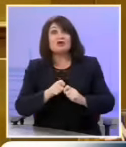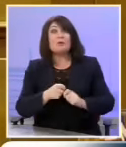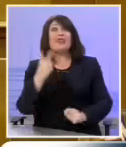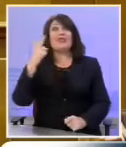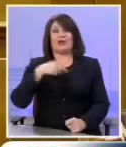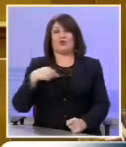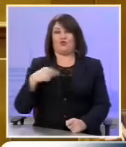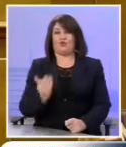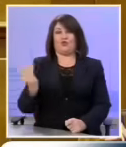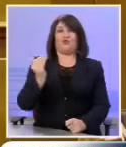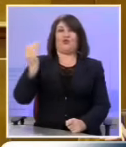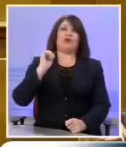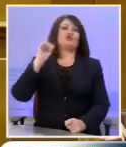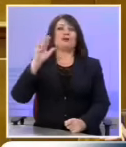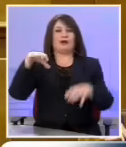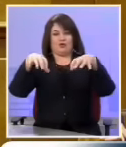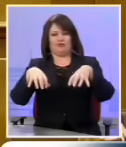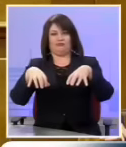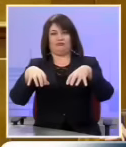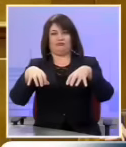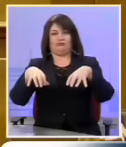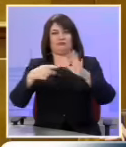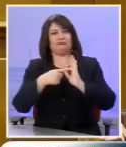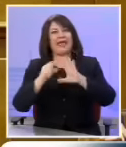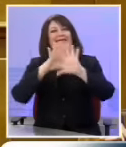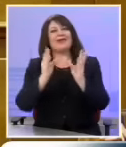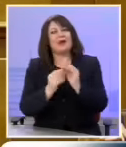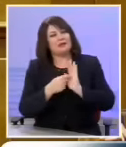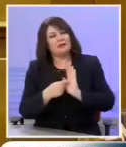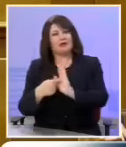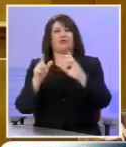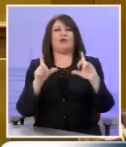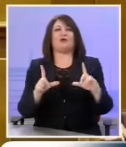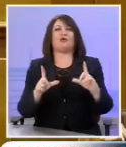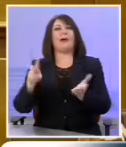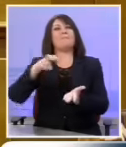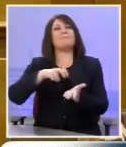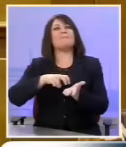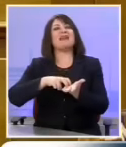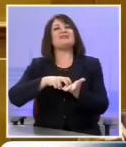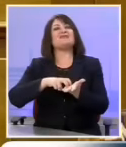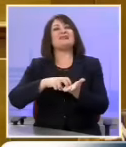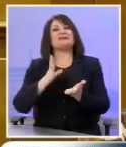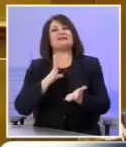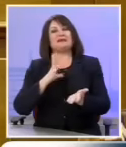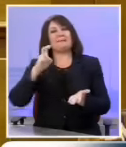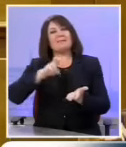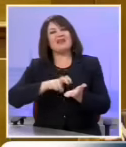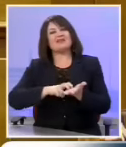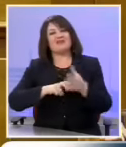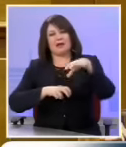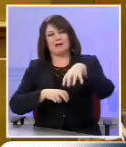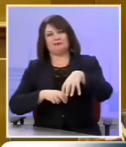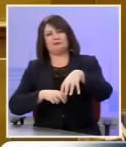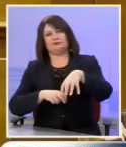στο εξωτερικό. Στο εξωτερικό η χώρα εκφράζεται ενιαία από τον πρέσβη και την πρεσβεία ή από τον επικεφαλής της